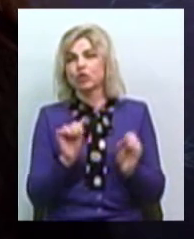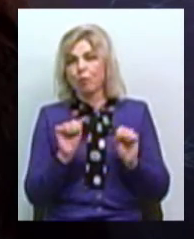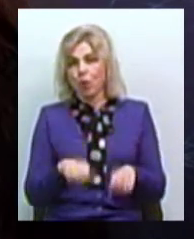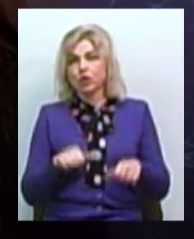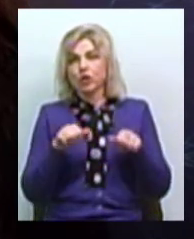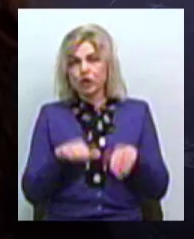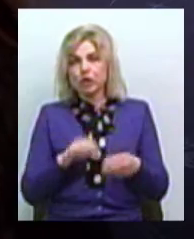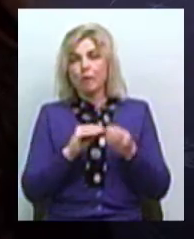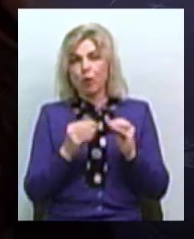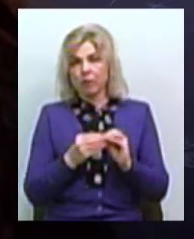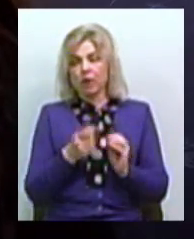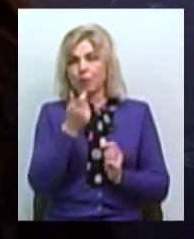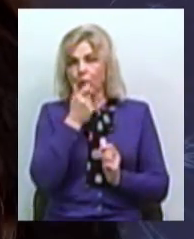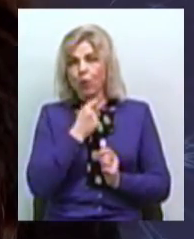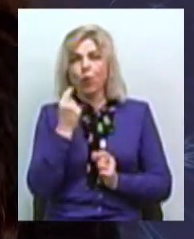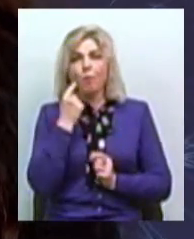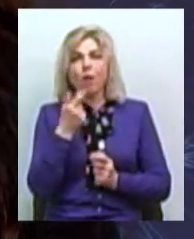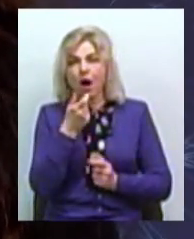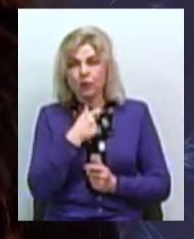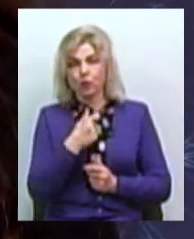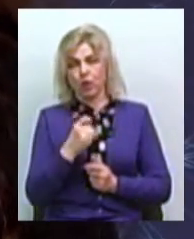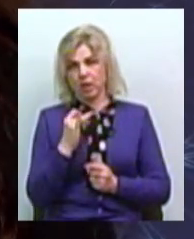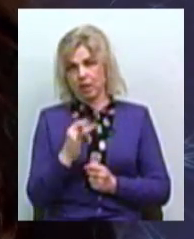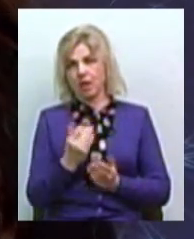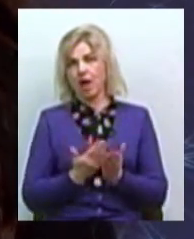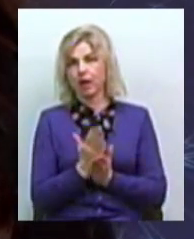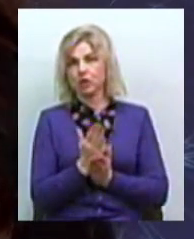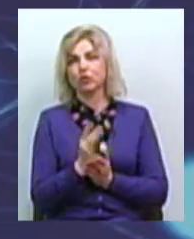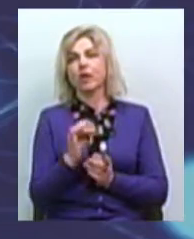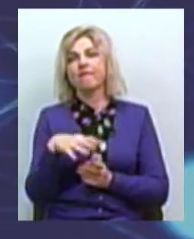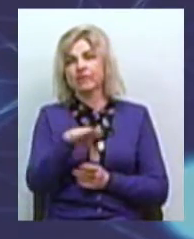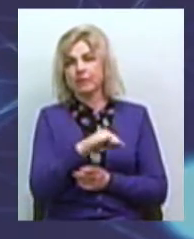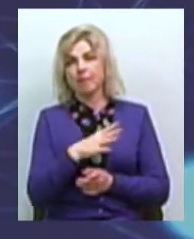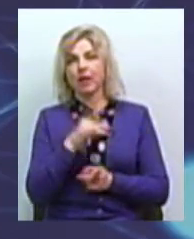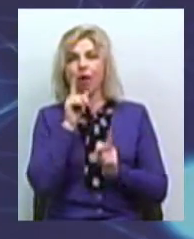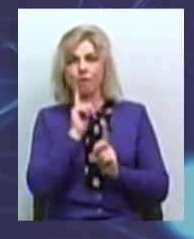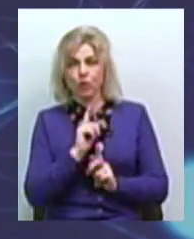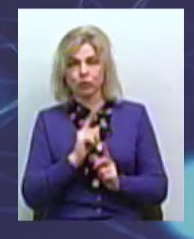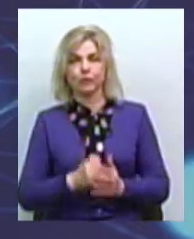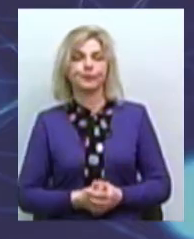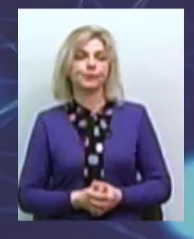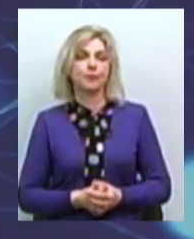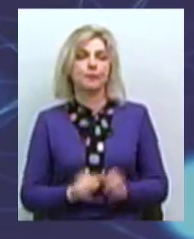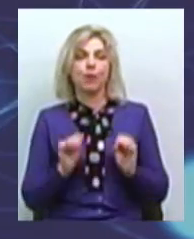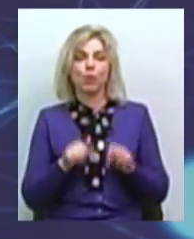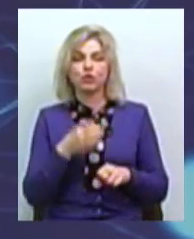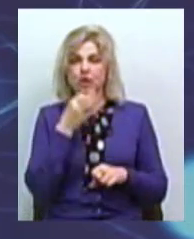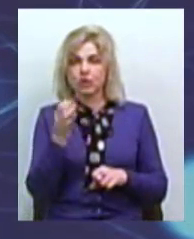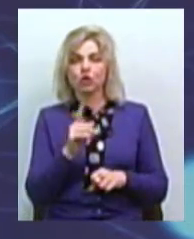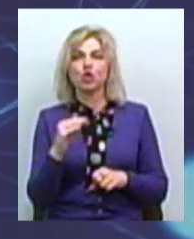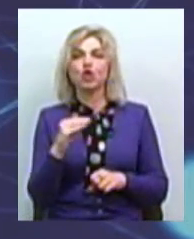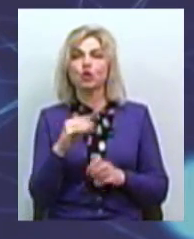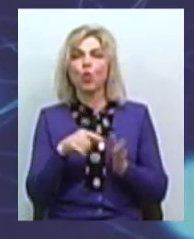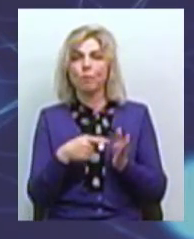проблему гуманно, круто, якісно і так, щоб всім було комфортно. Тобто можна сказати, що в Житомирі вирішено